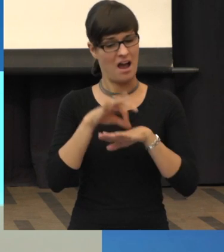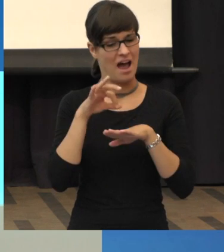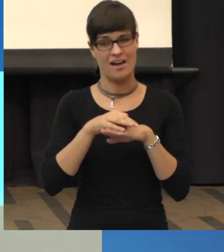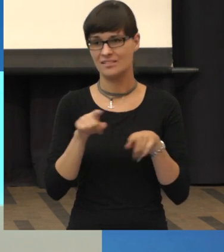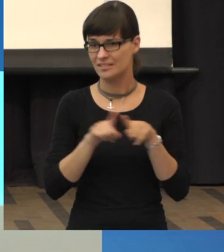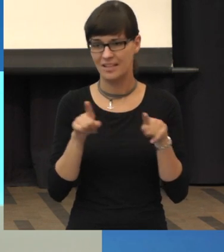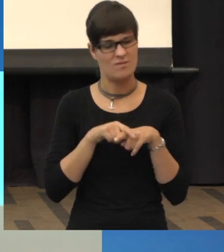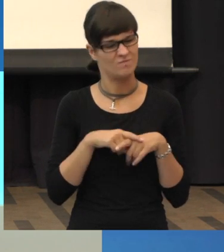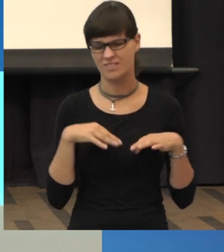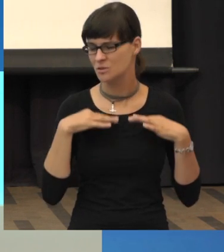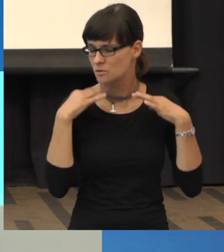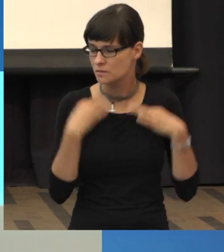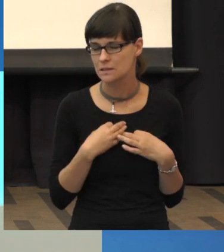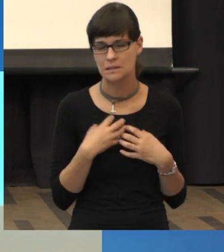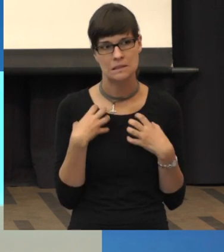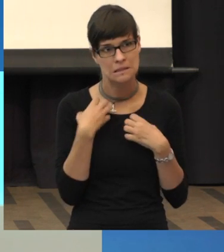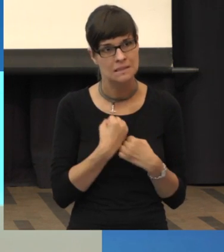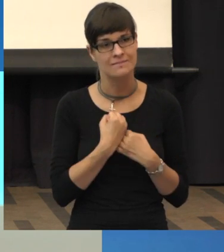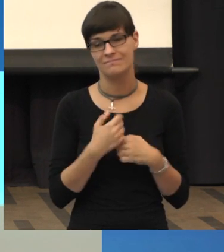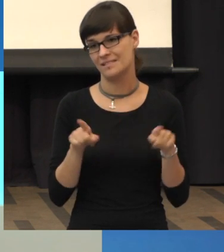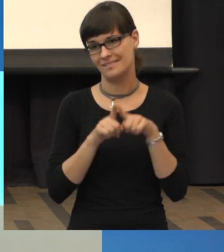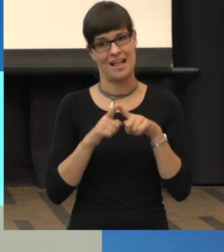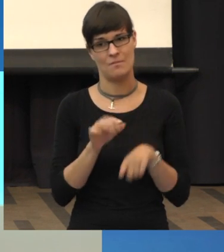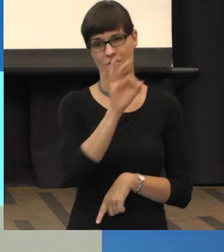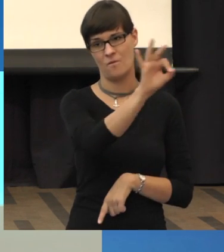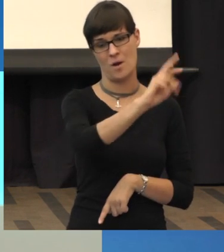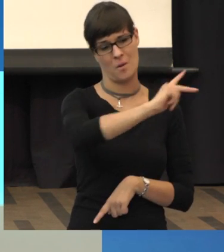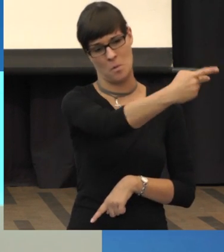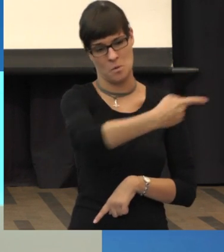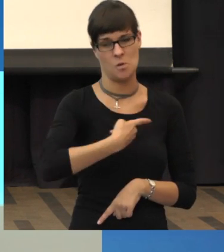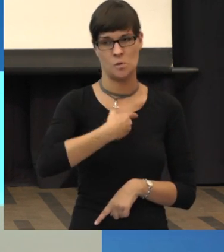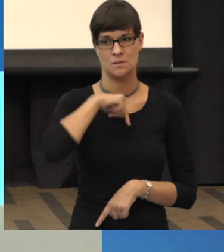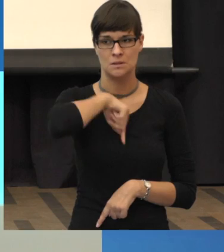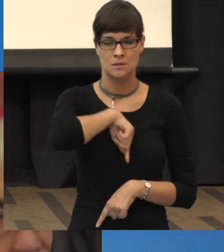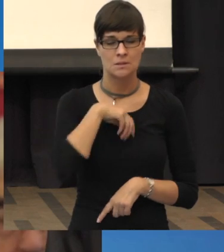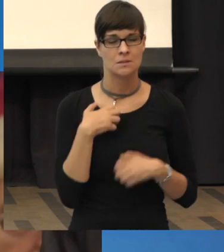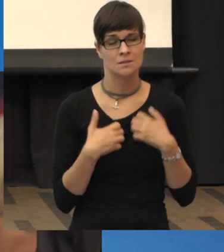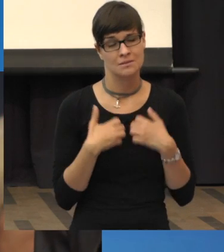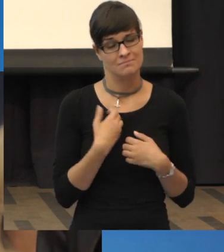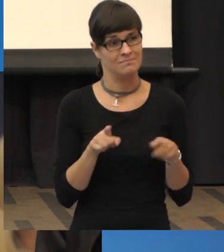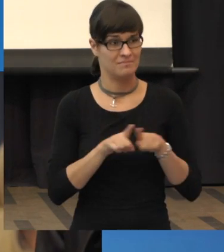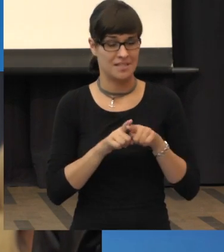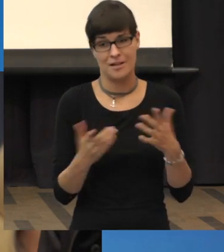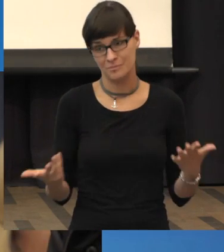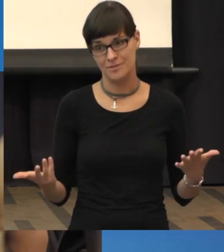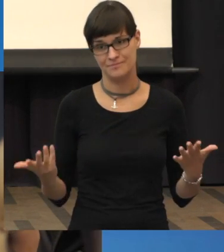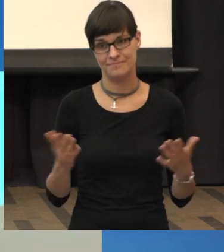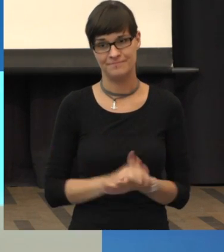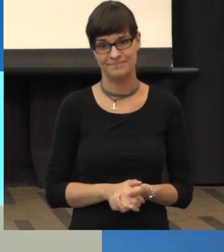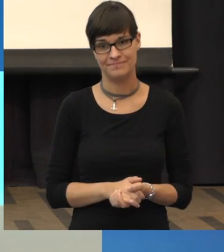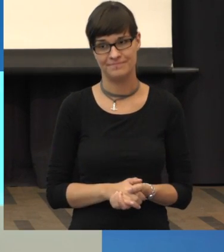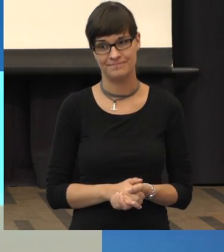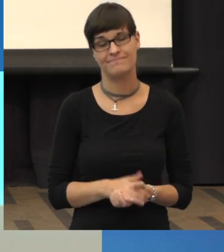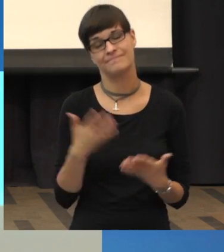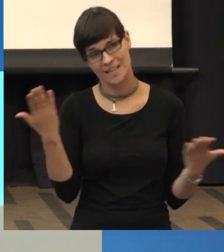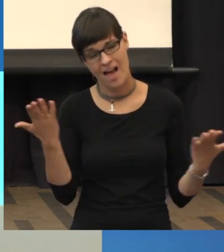genauso frustrierend und erschütternd und betrüblich wie für den betroffenen Patienten. Die Hoffnung ist